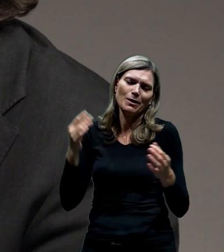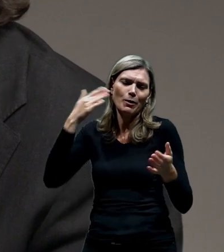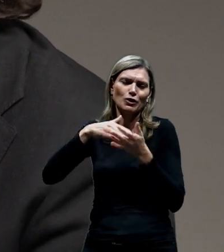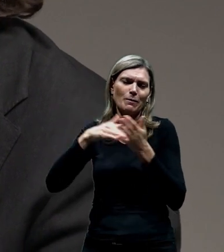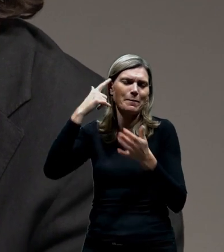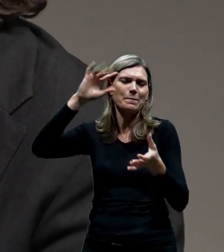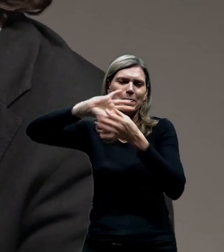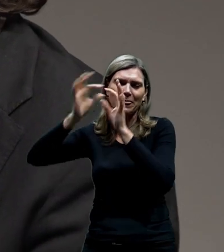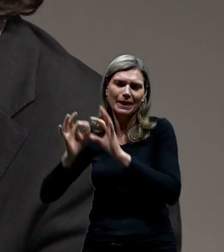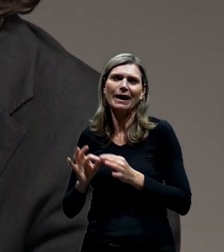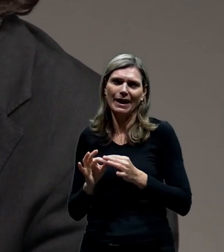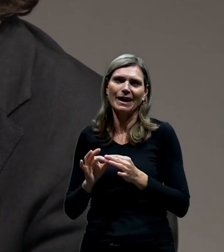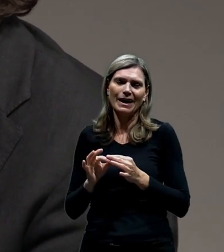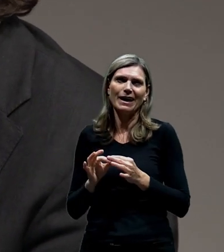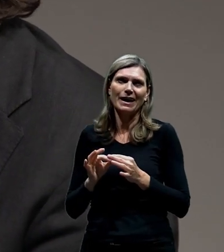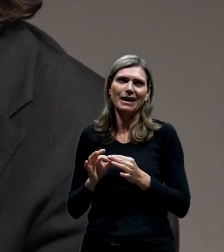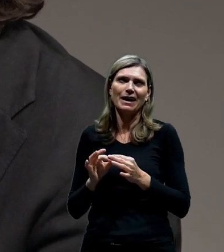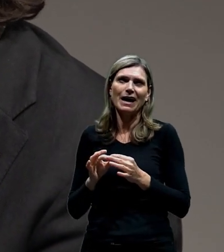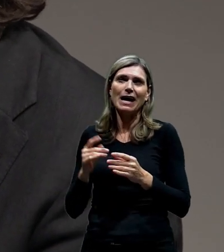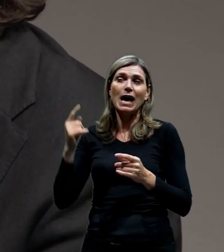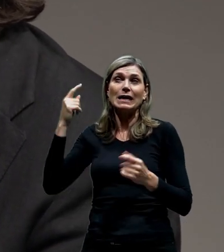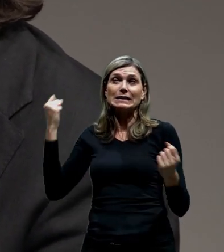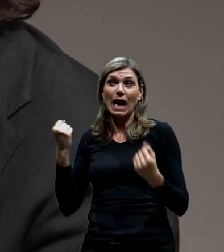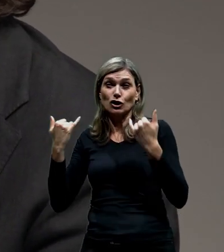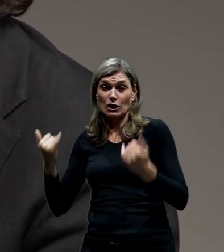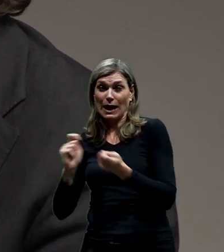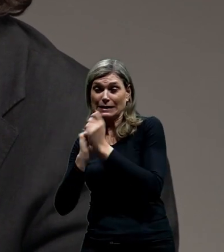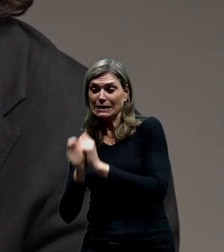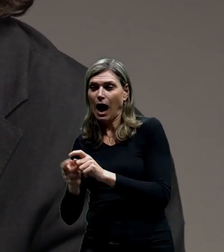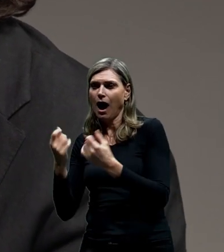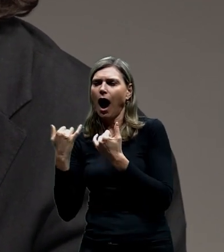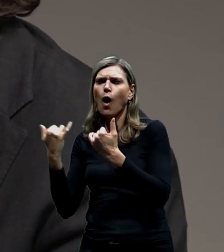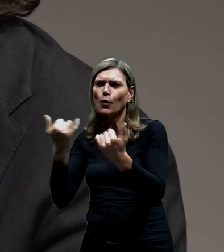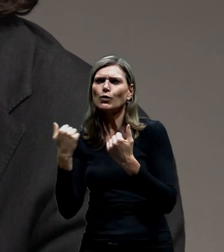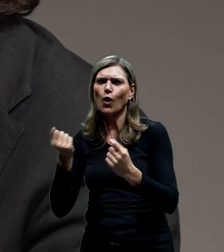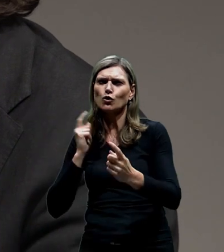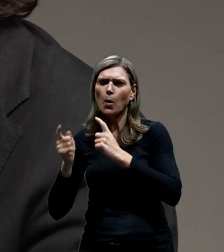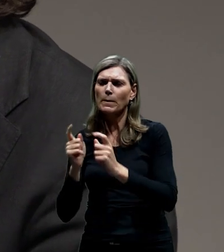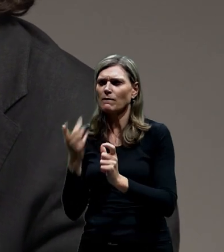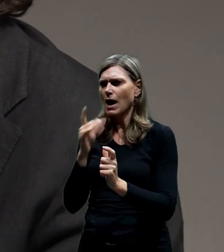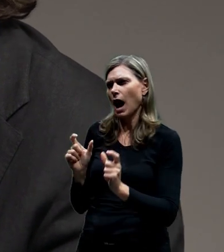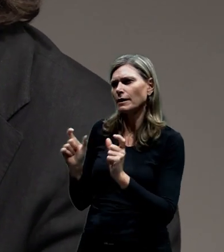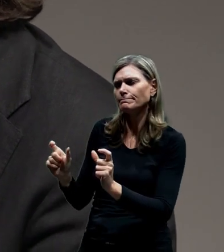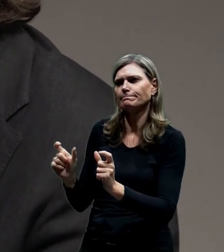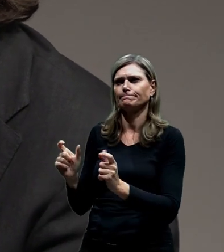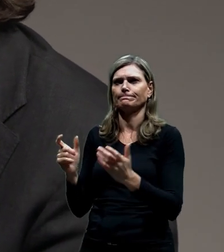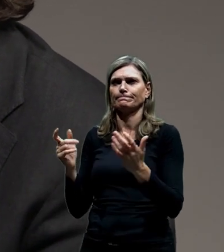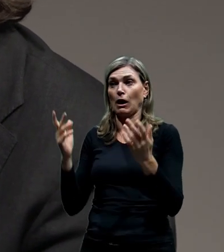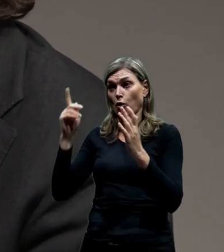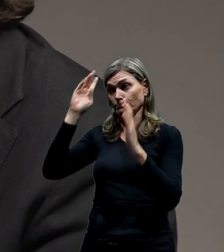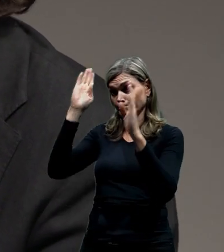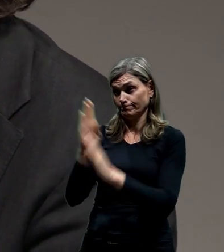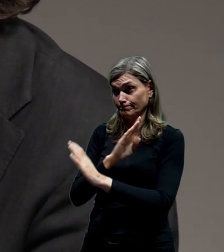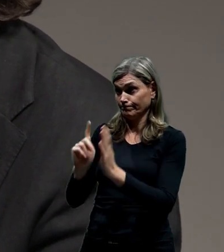a moderovat tu individuální automobilovou dopravu, ale jako představa, že ji jako nějakým rozhodnutím jako